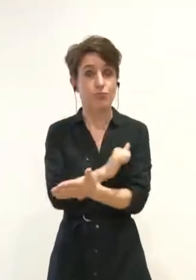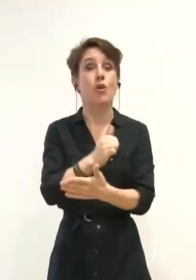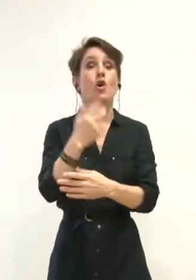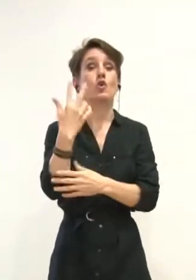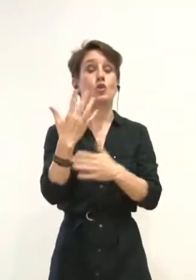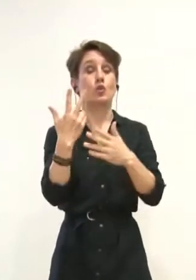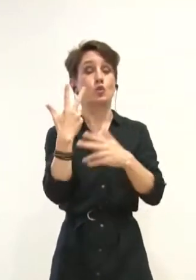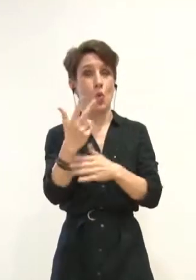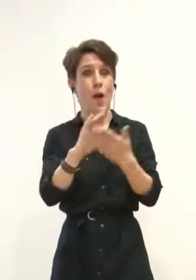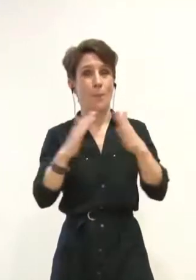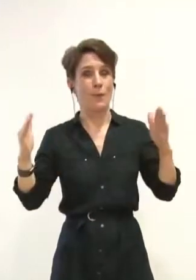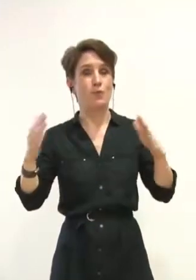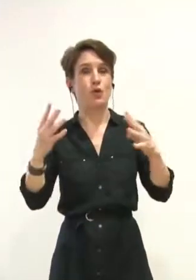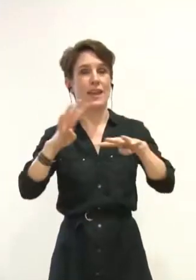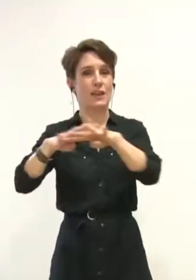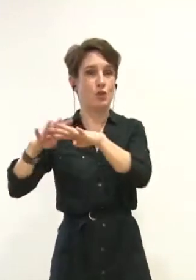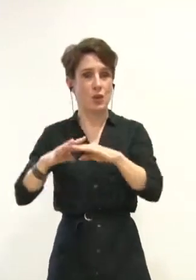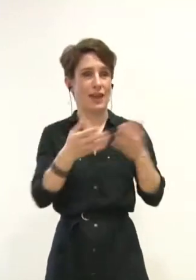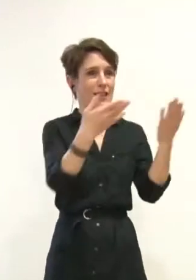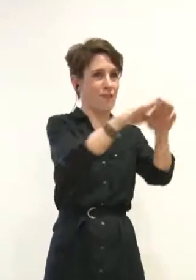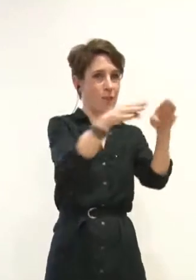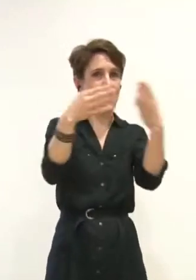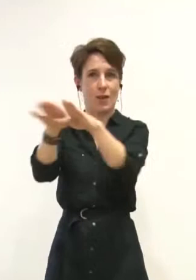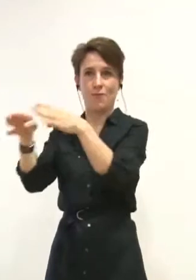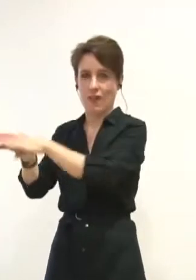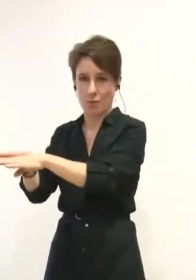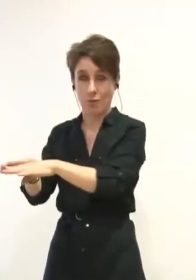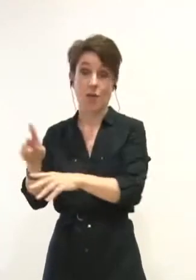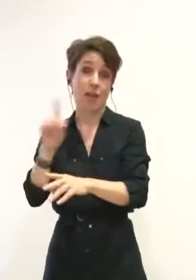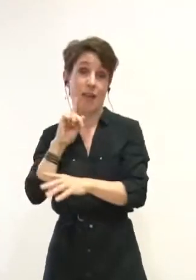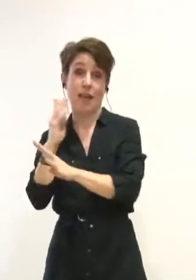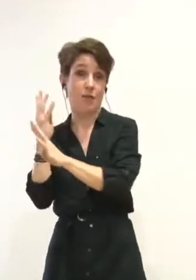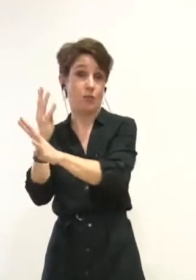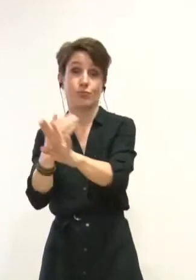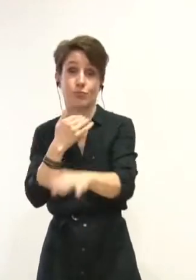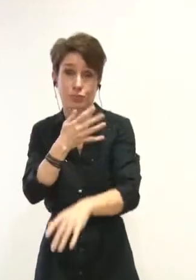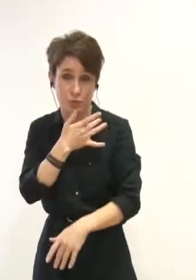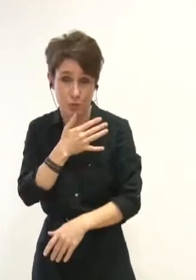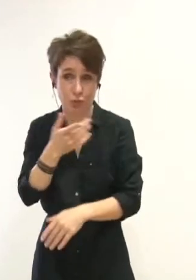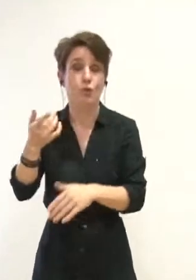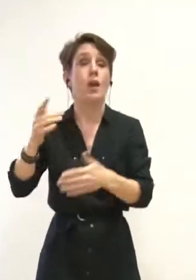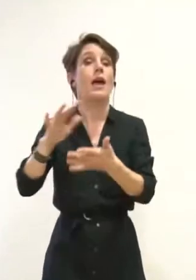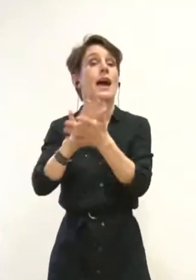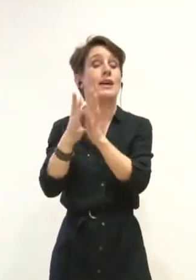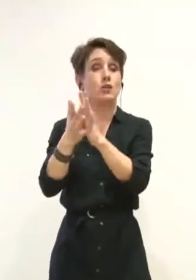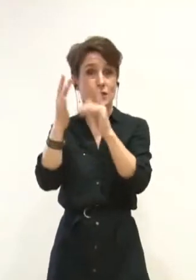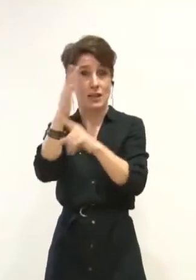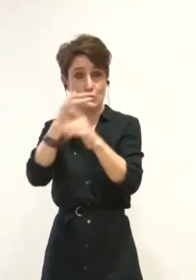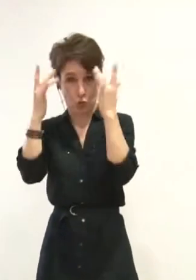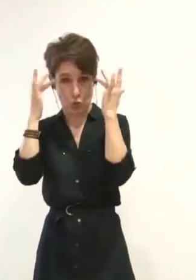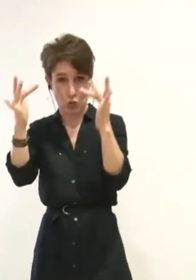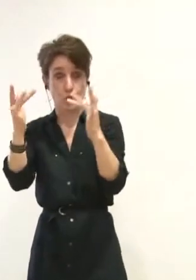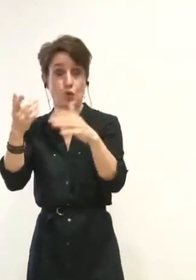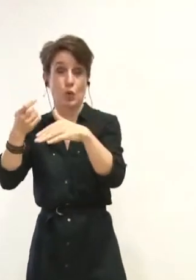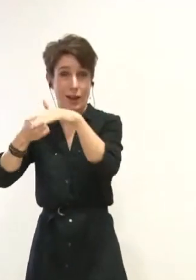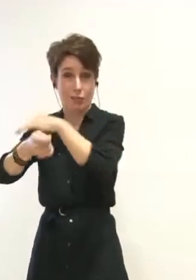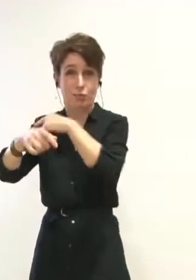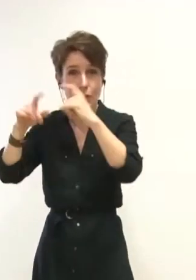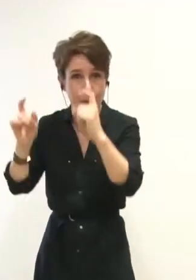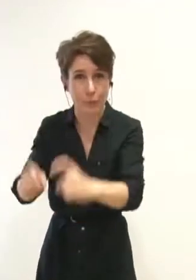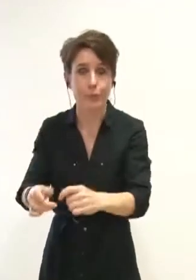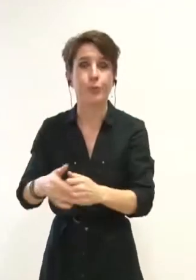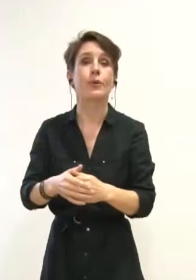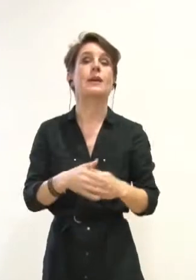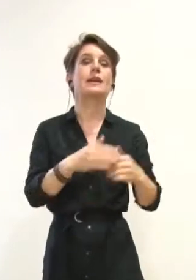quartier accueillant les classes et l'aide aux devoirs, baisse des subventions aux associations socioculturelles, fermeture de la section